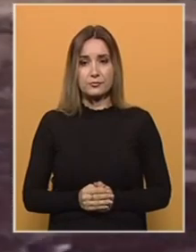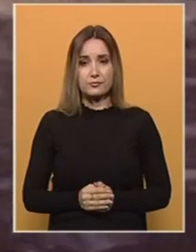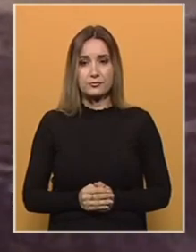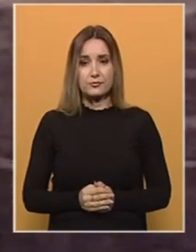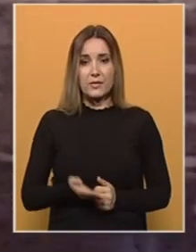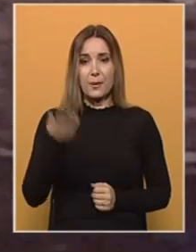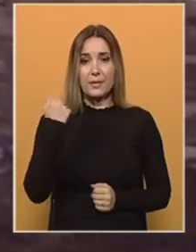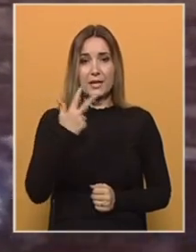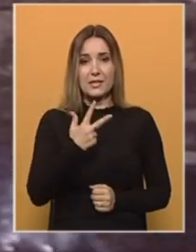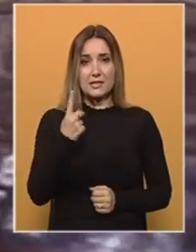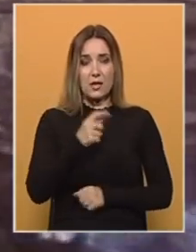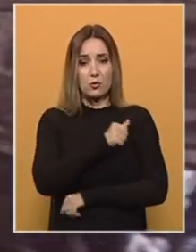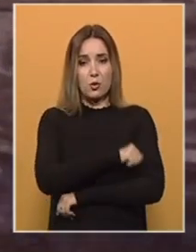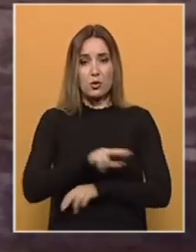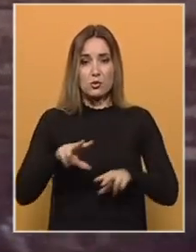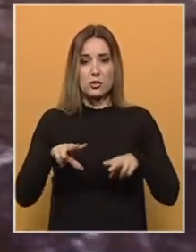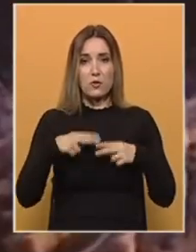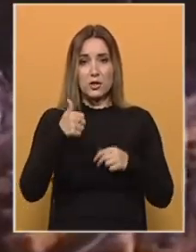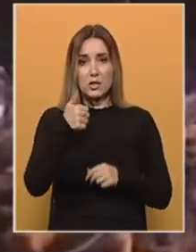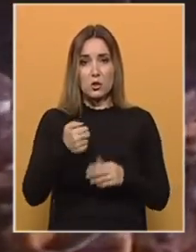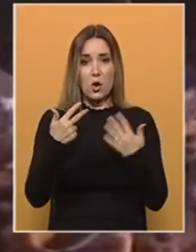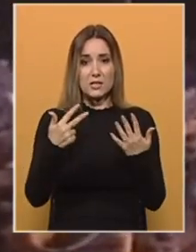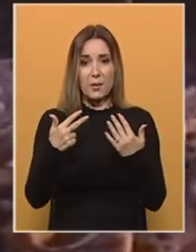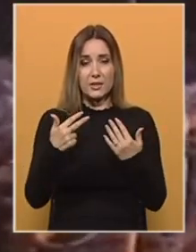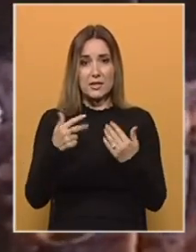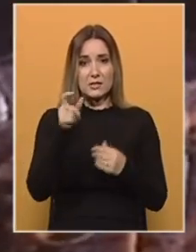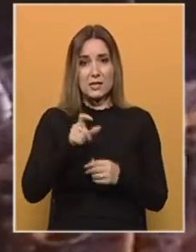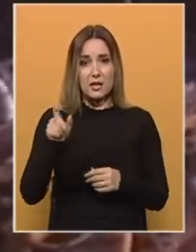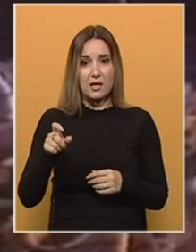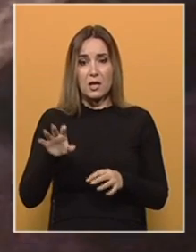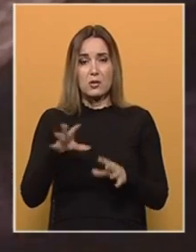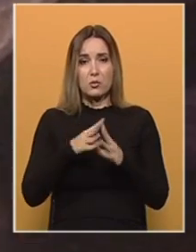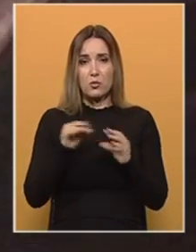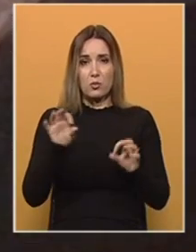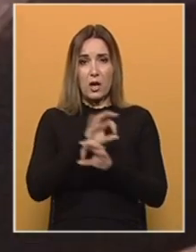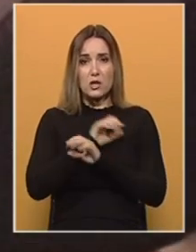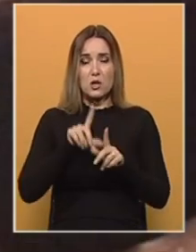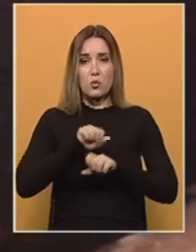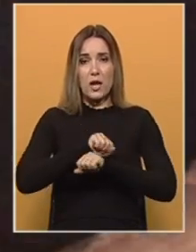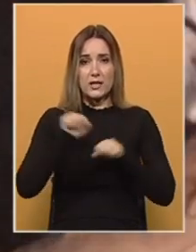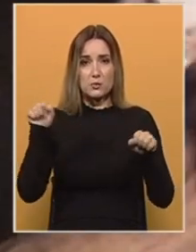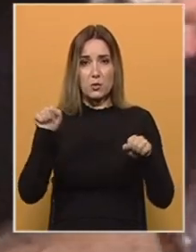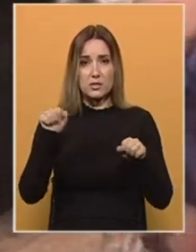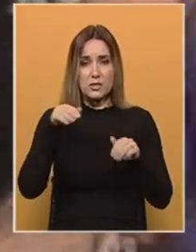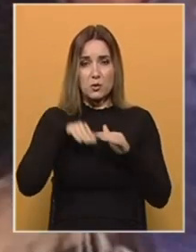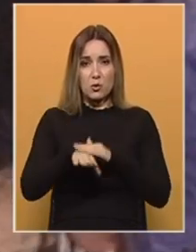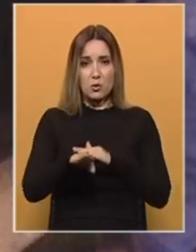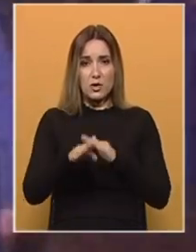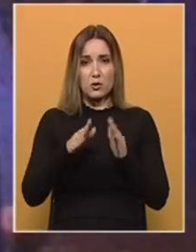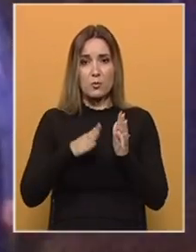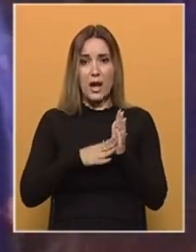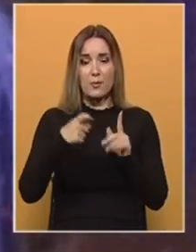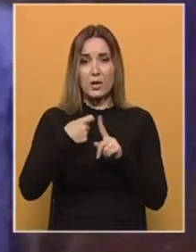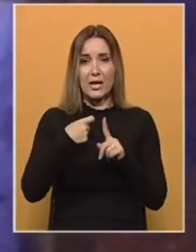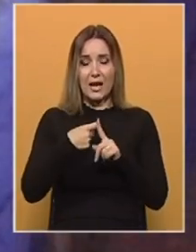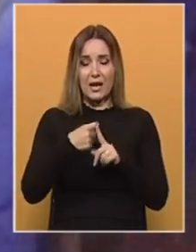Prije 31. godinu životi 180 komorata za uvijek su ugašene u eksploziji ugljene prašine u rudniku Mramor Kreka